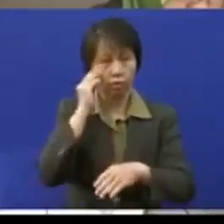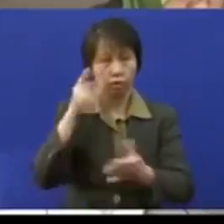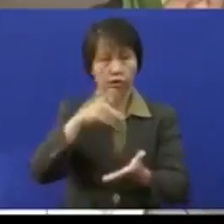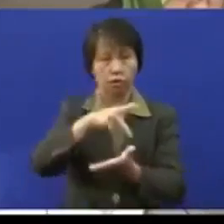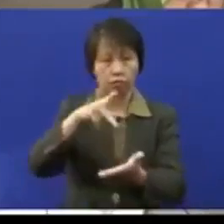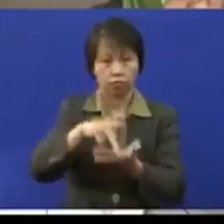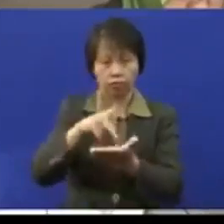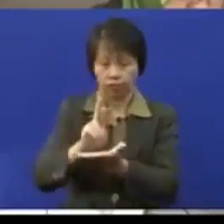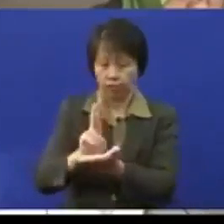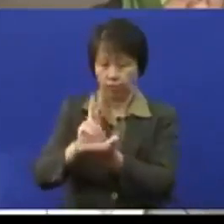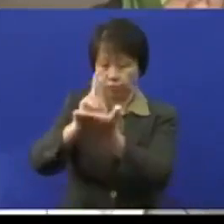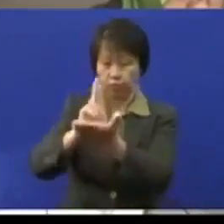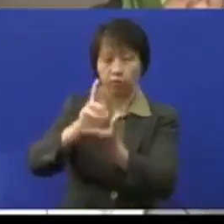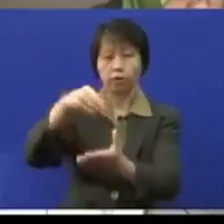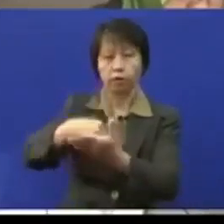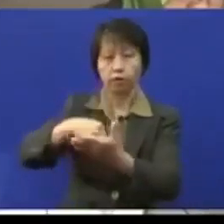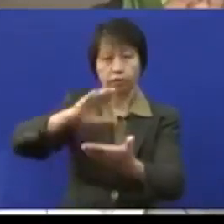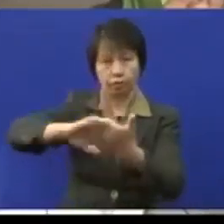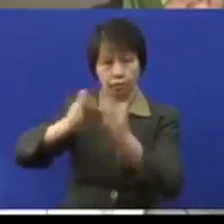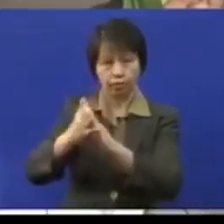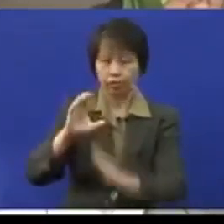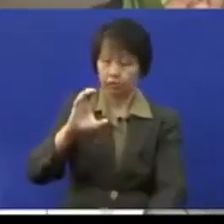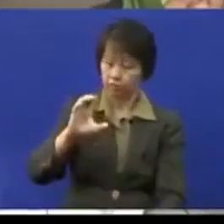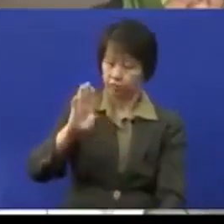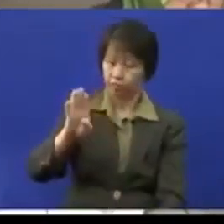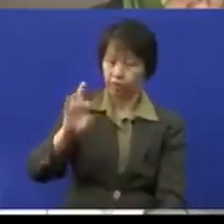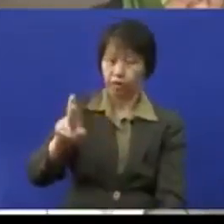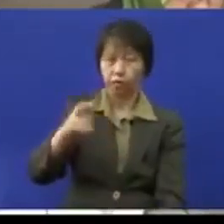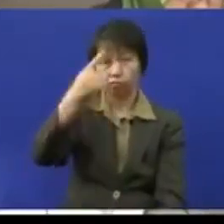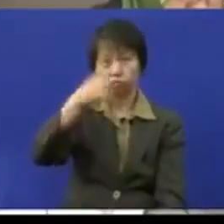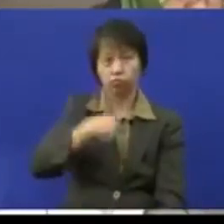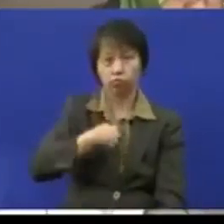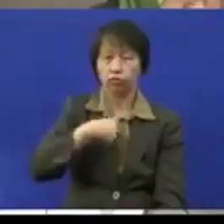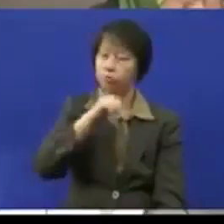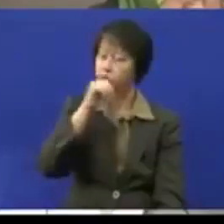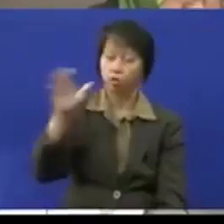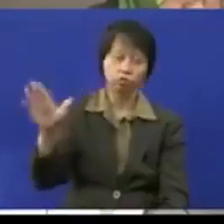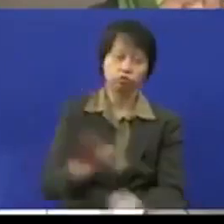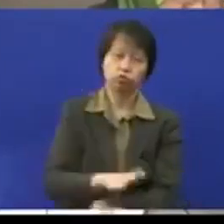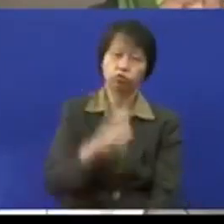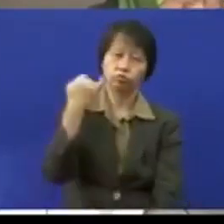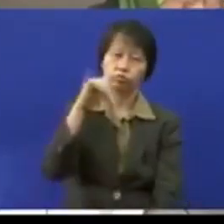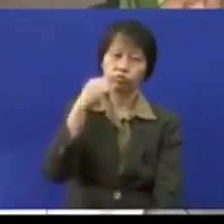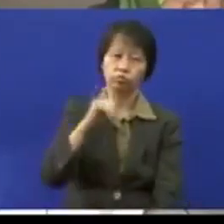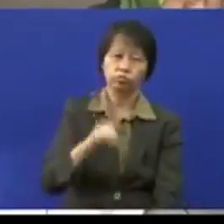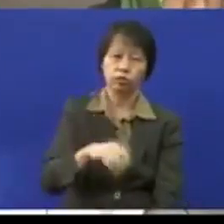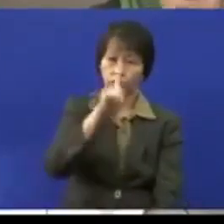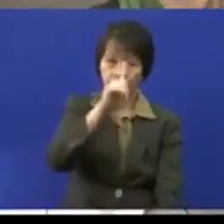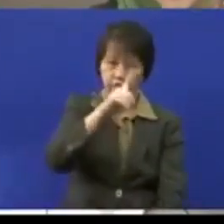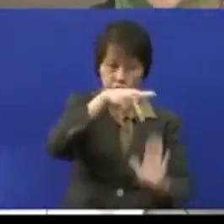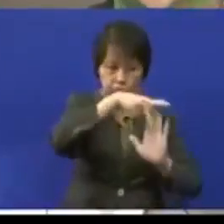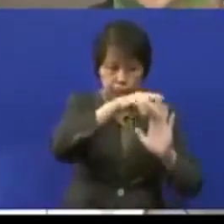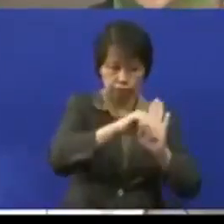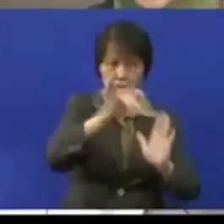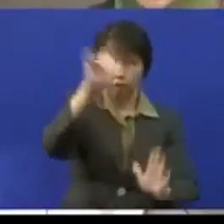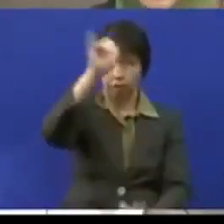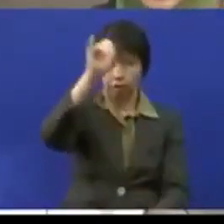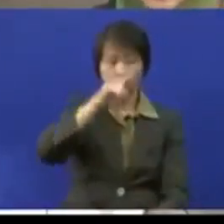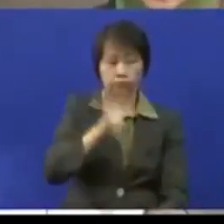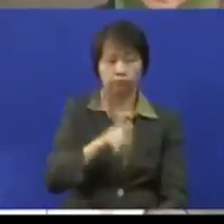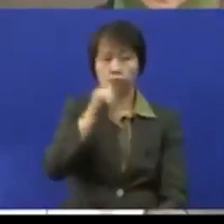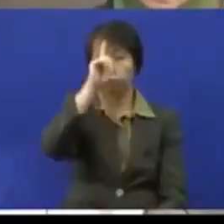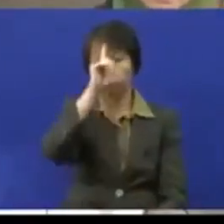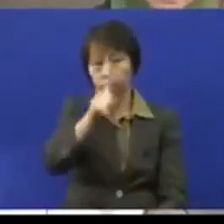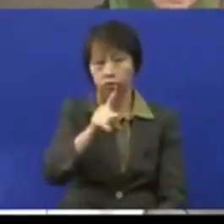pembelihan dalam community bagi saya ianya tidak mencukupi sudah sampai masanya satu polisi kerajaan untuk memastikan